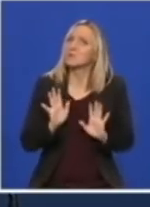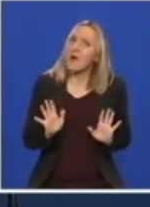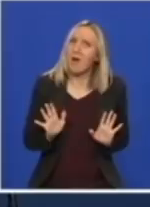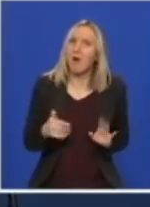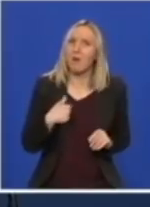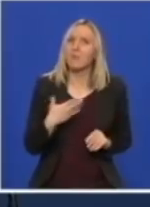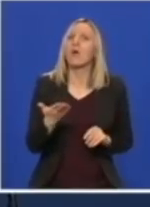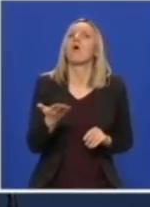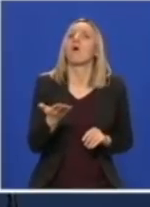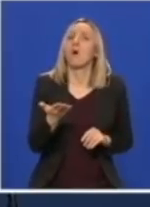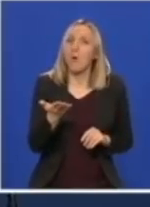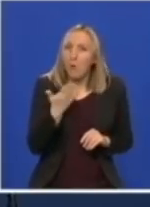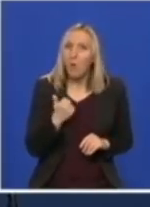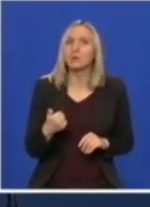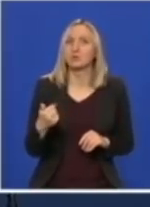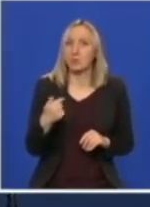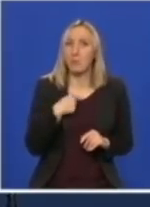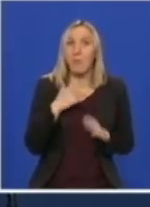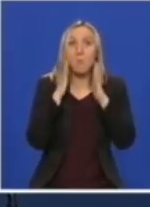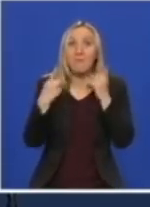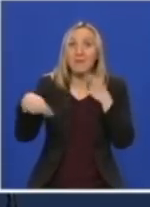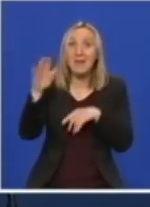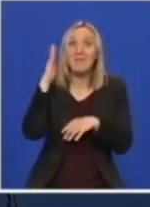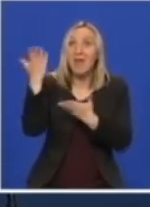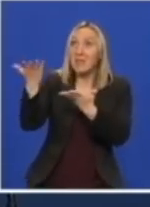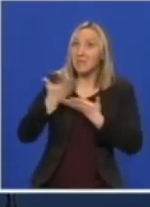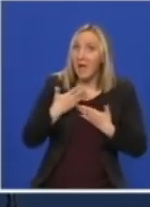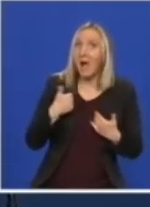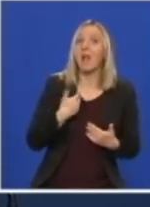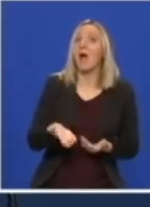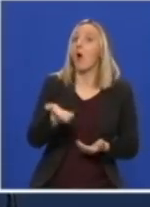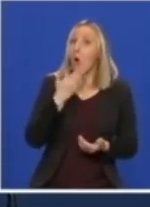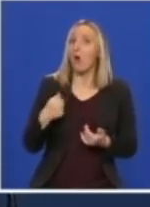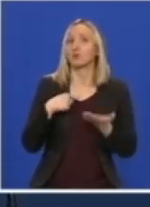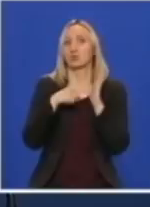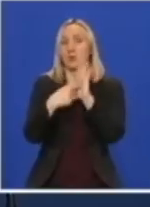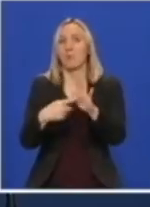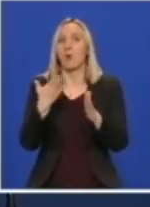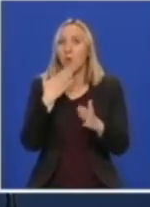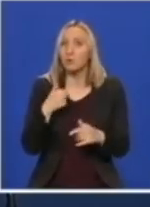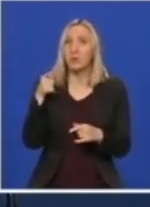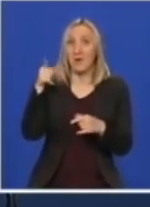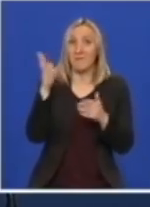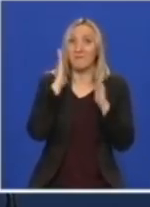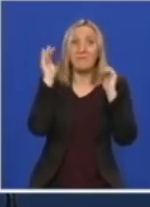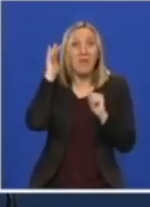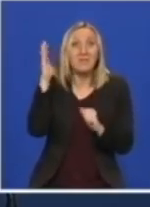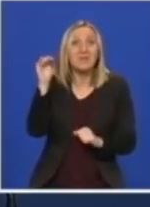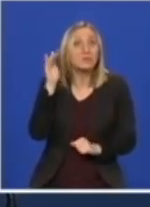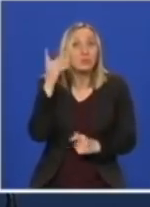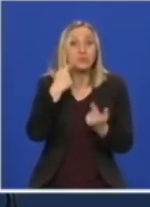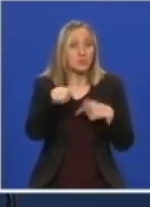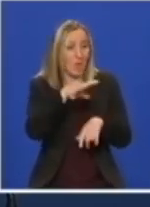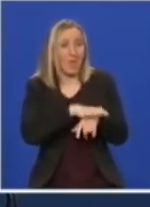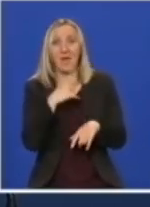Želimo da opravdamo i poverenje koje nam je ukazala i naša vlada, koja apsolutno sluša glas, ruke. A na kraju krajeva želimo da